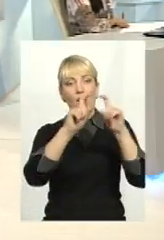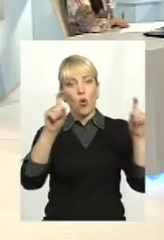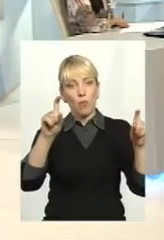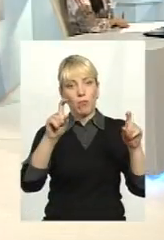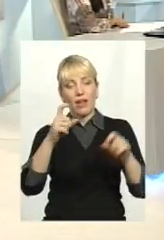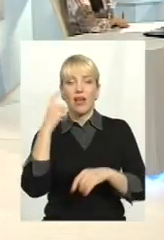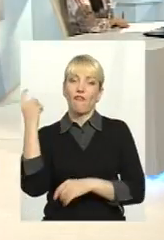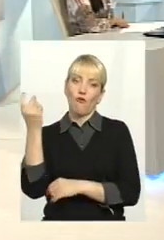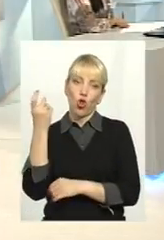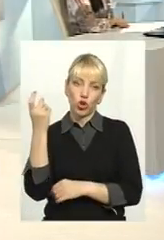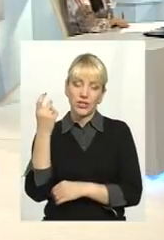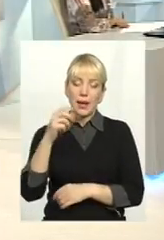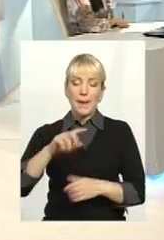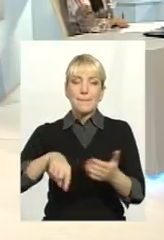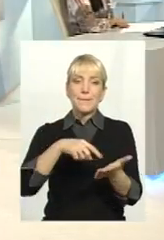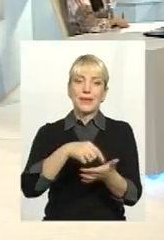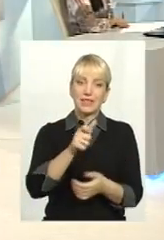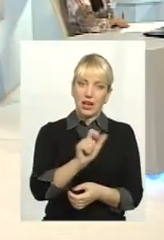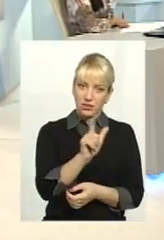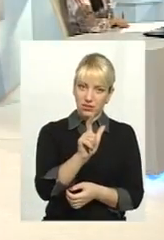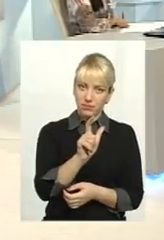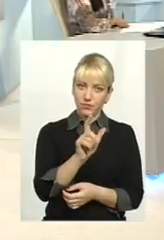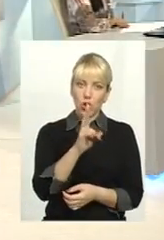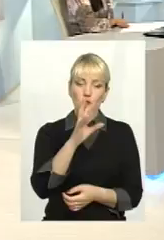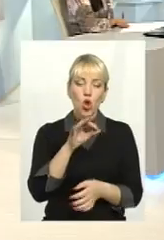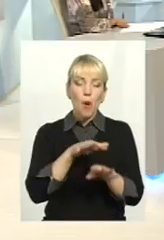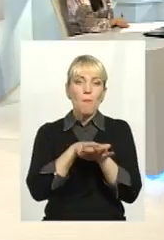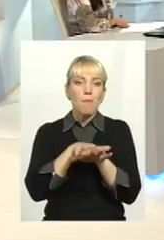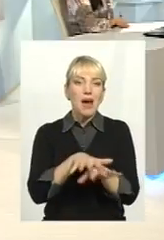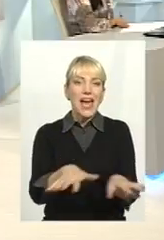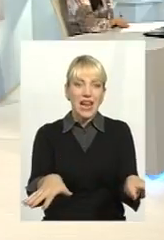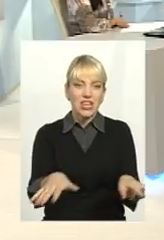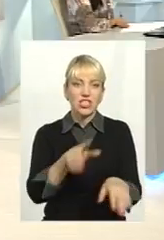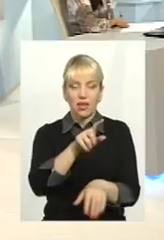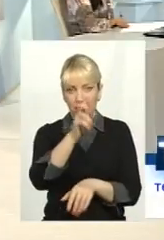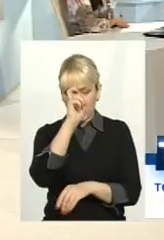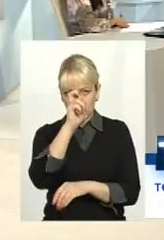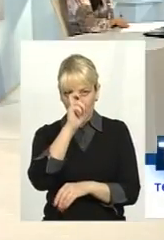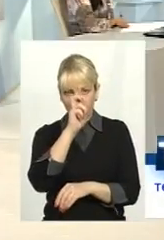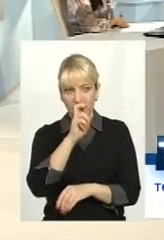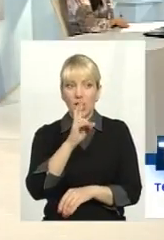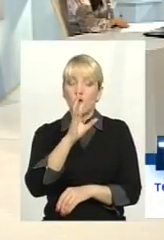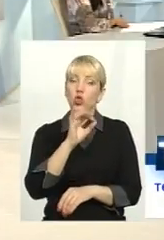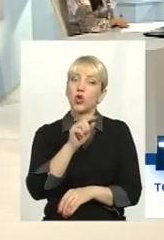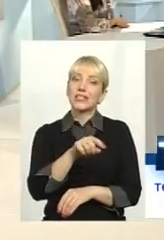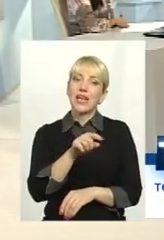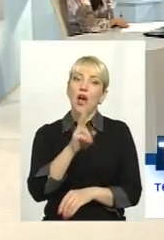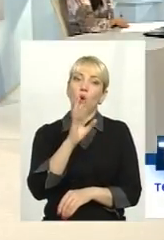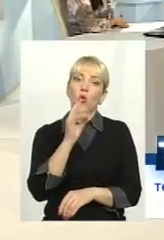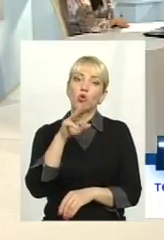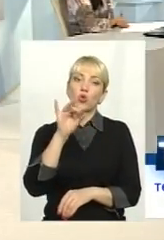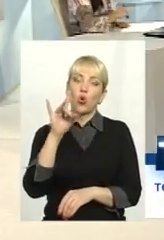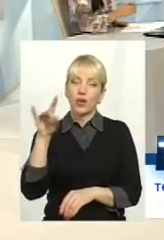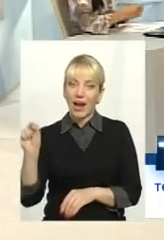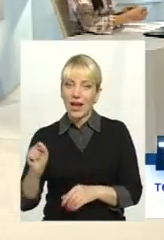володіє «Міськгазом», але мережі там все рівно державні, розумієте? Але цією конторою і